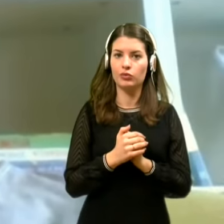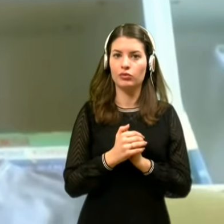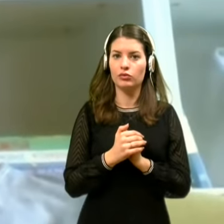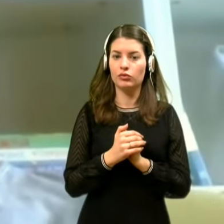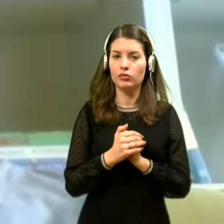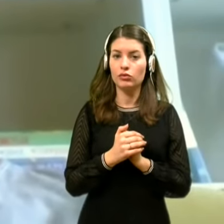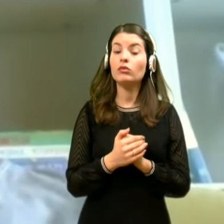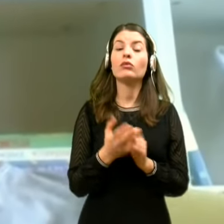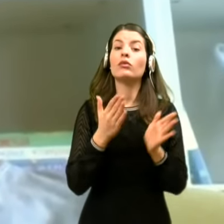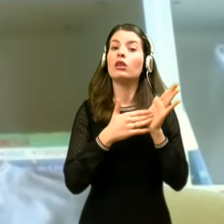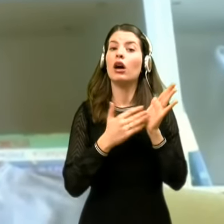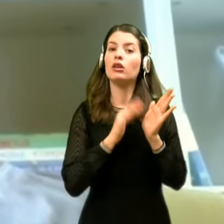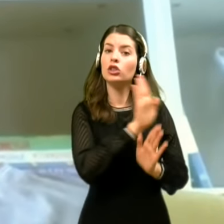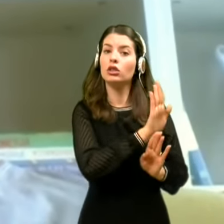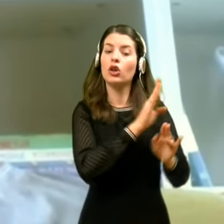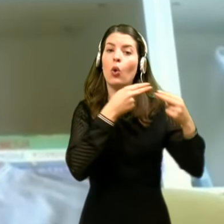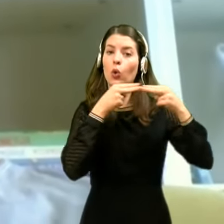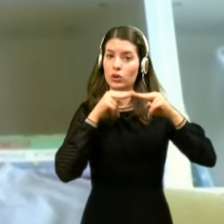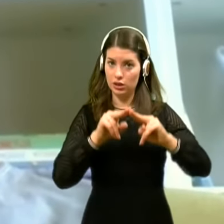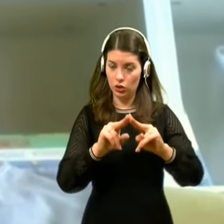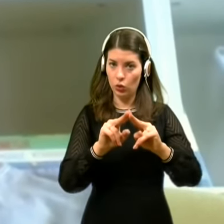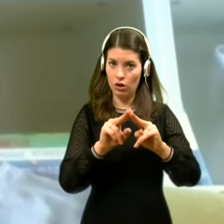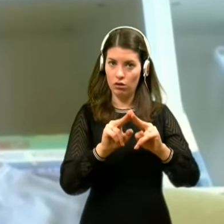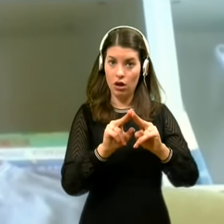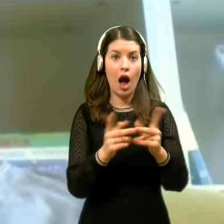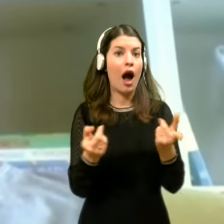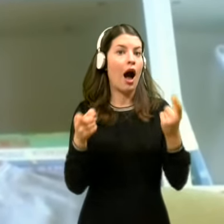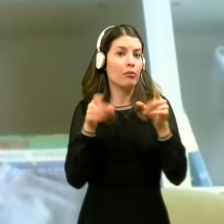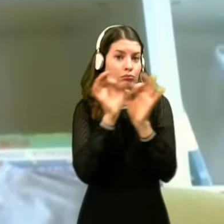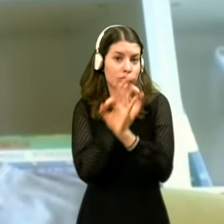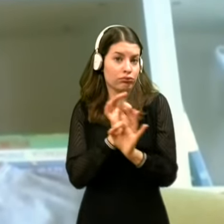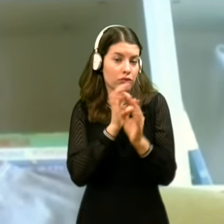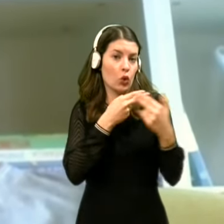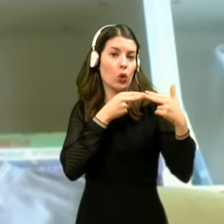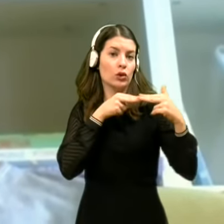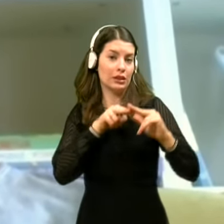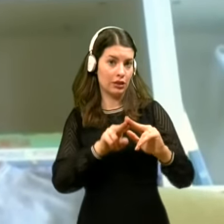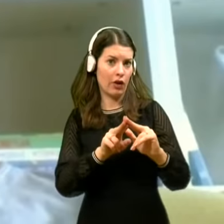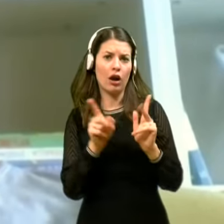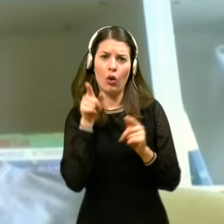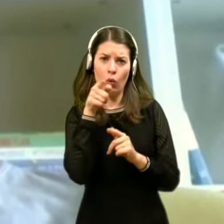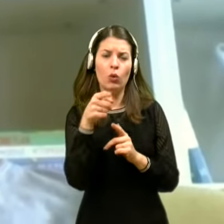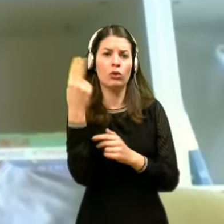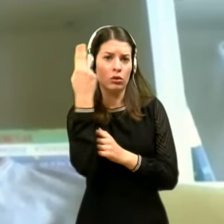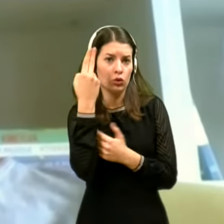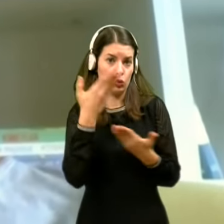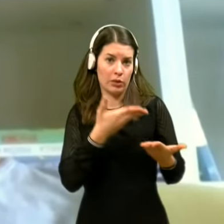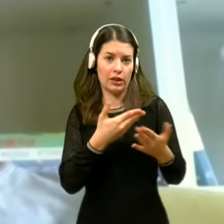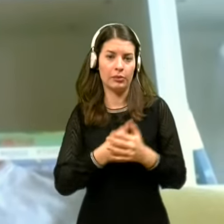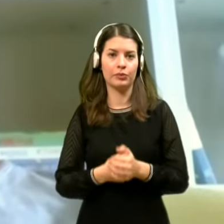kakšen je bil ta odziv in če ga niste, kako to razumete?